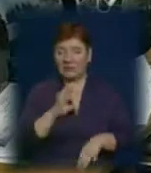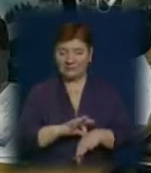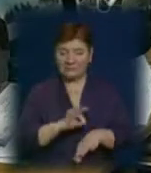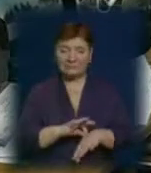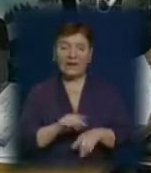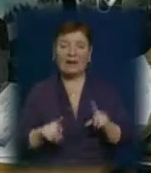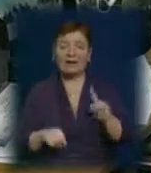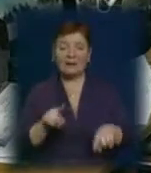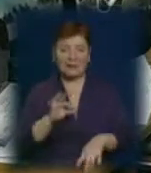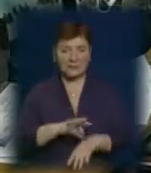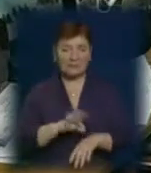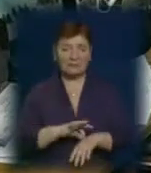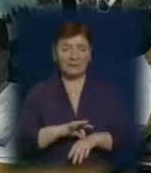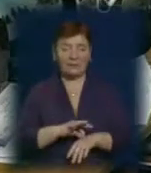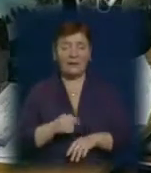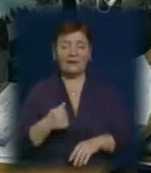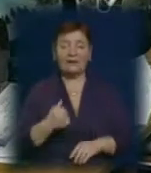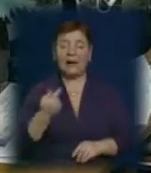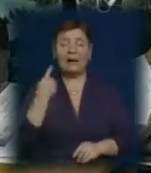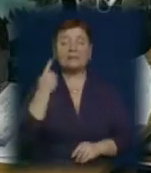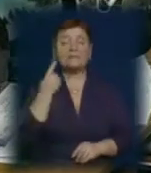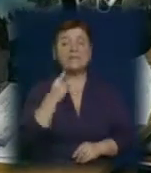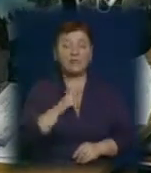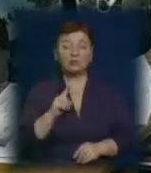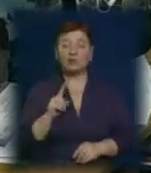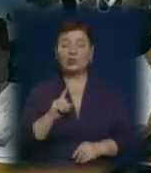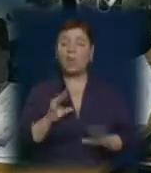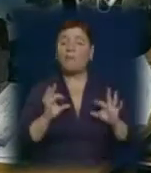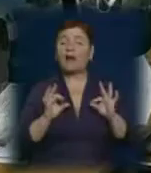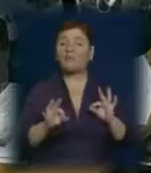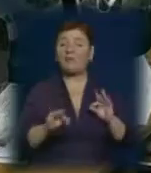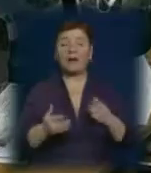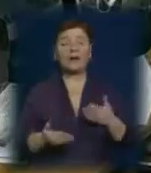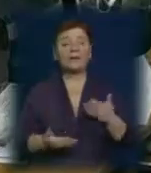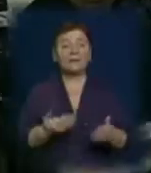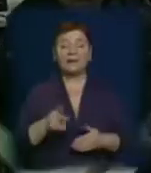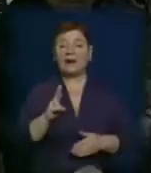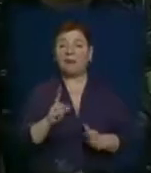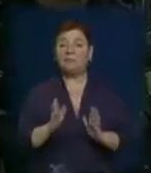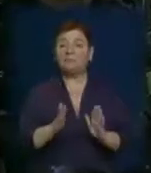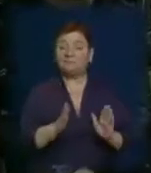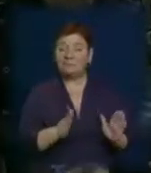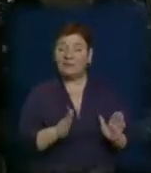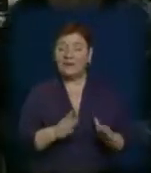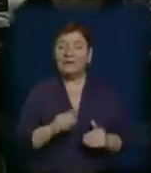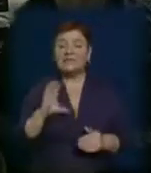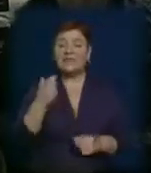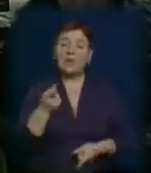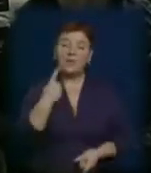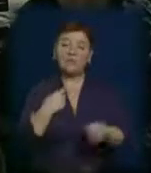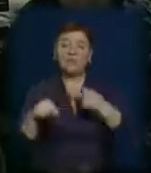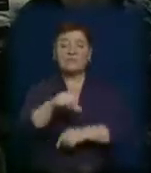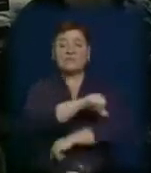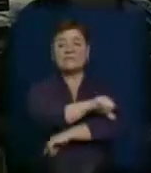заболівання. Я зато знаю, правильно ходити, як себе вести. Сергій нещодавно повернувся з-за